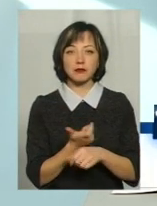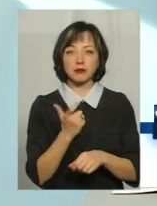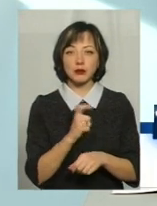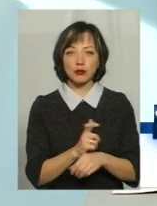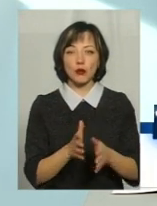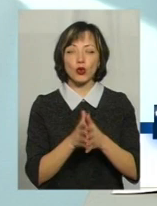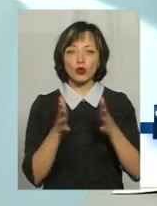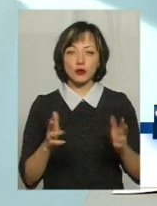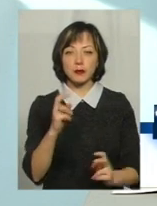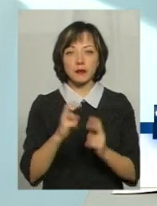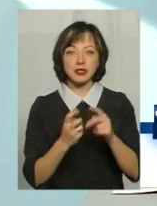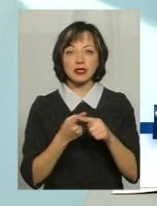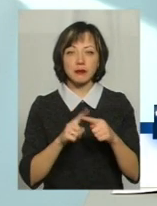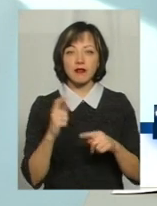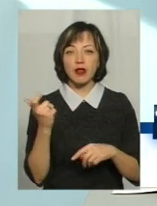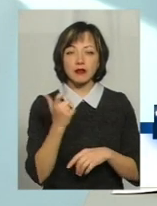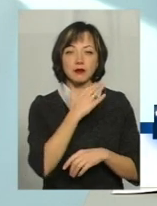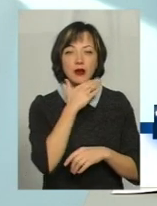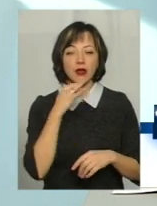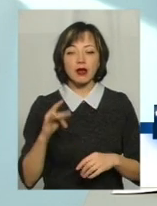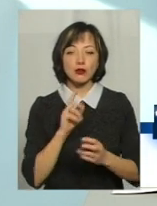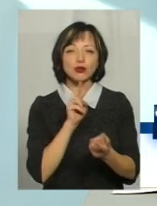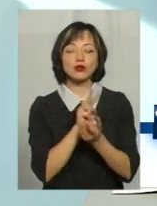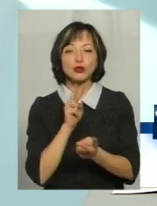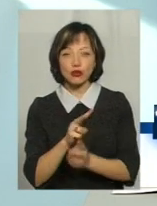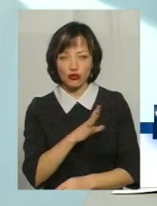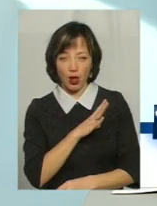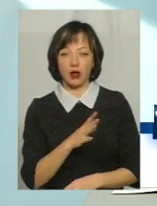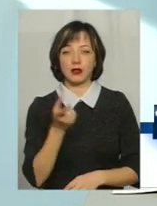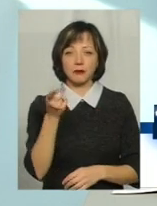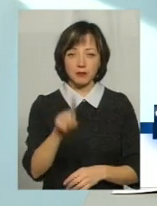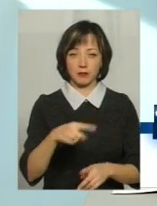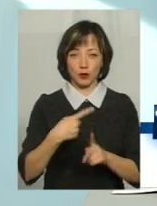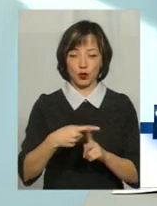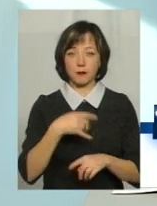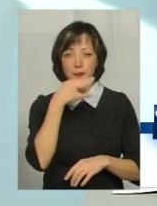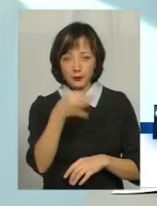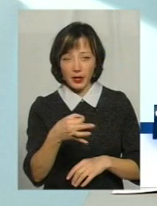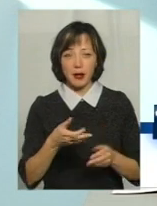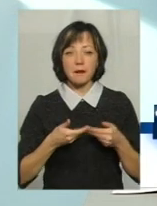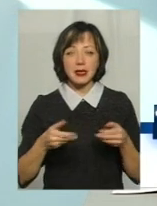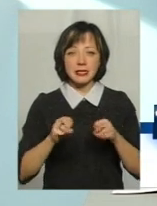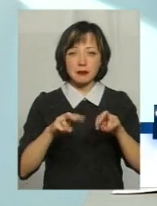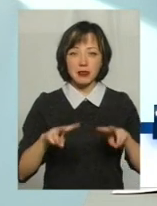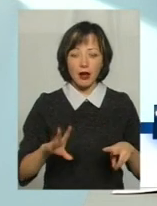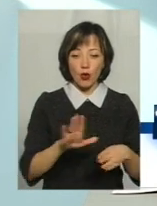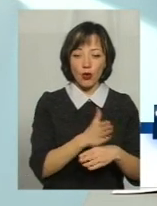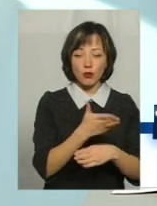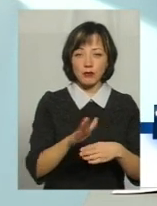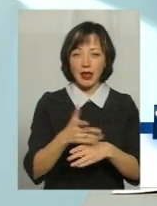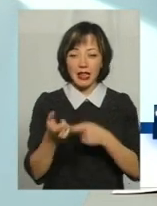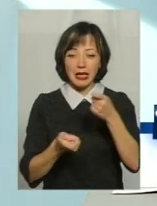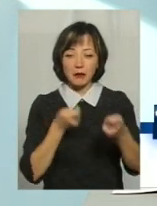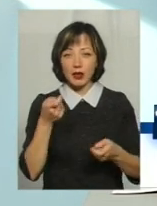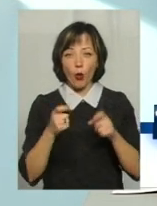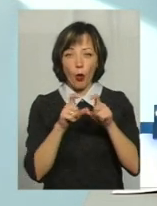підприємствами, то ми з цими власниками неодноразово зустрічалися. Більше того, ми їм казали, що, шановні, ми ж спеціально розбили на дрібні об